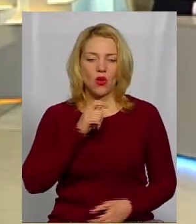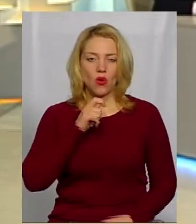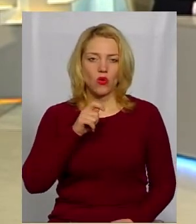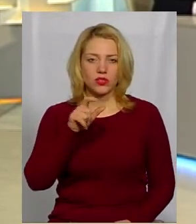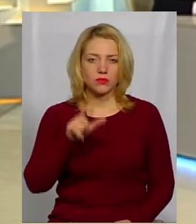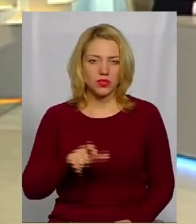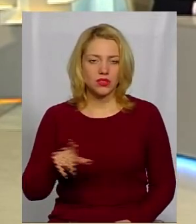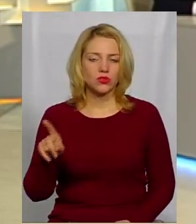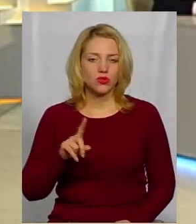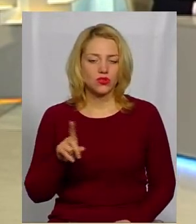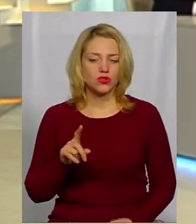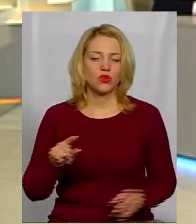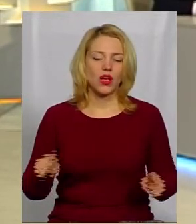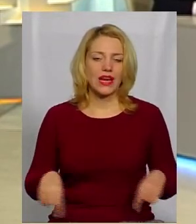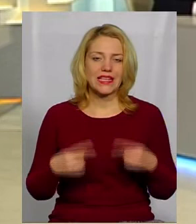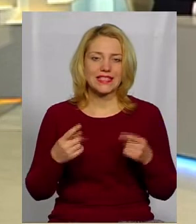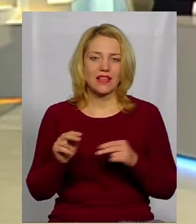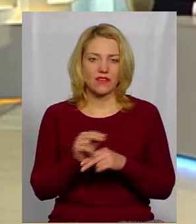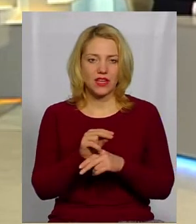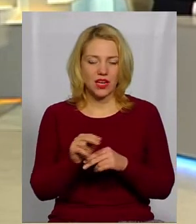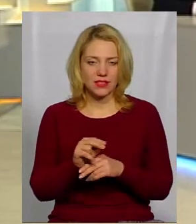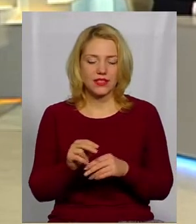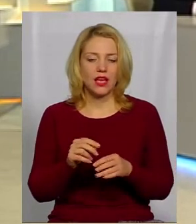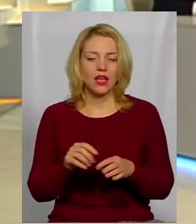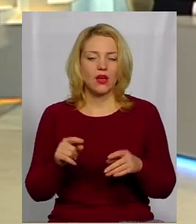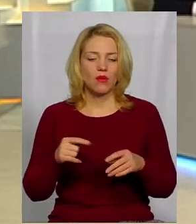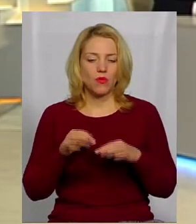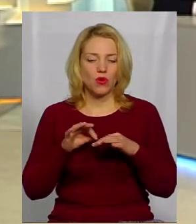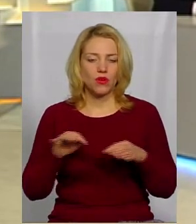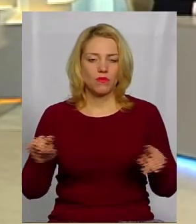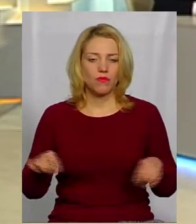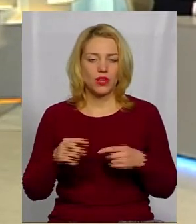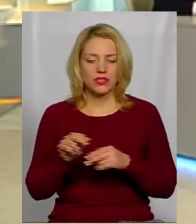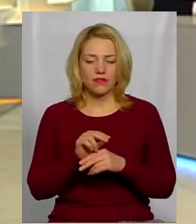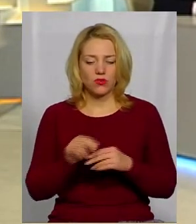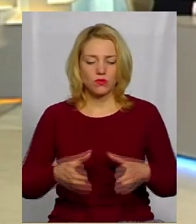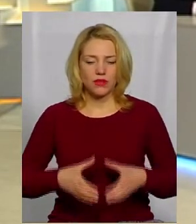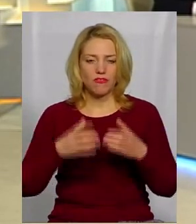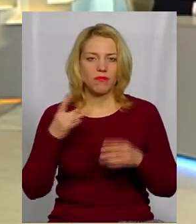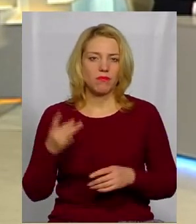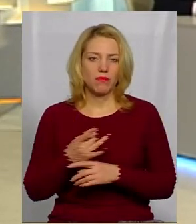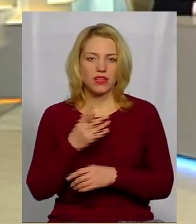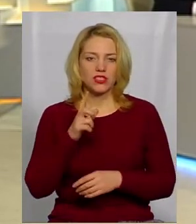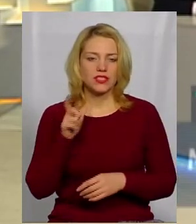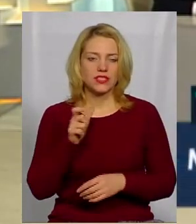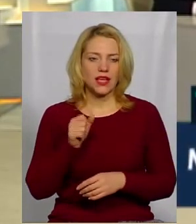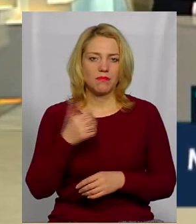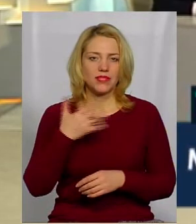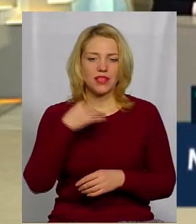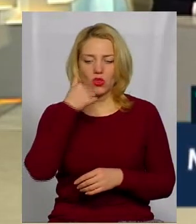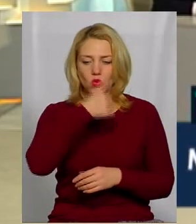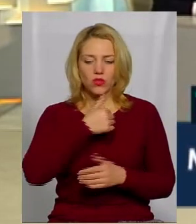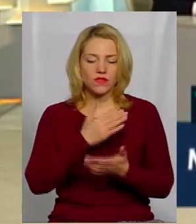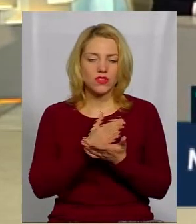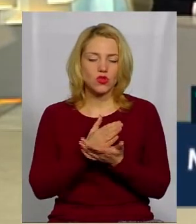що реставрація проходить, реставрують басіон вперше за 50 років існування музею.